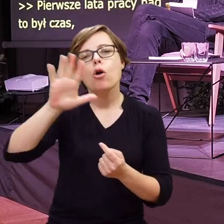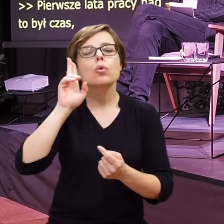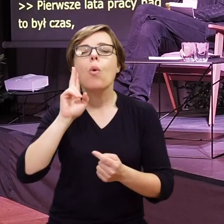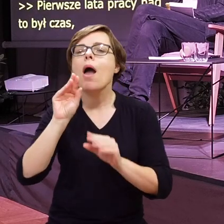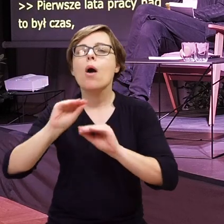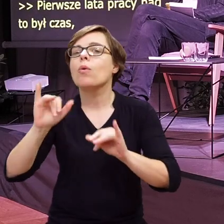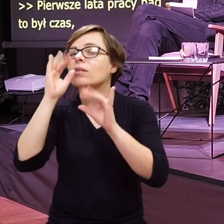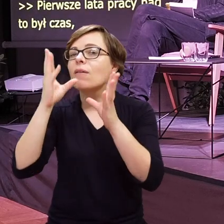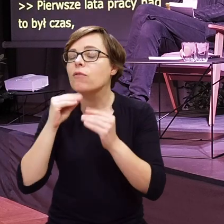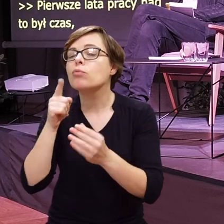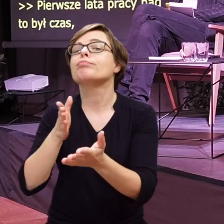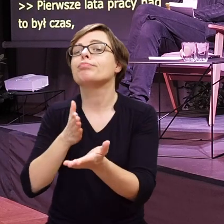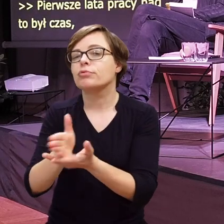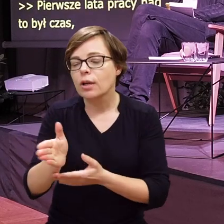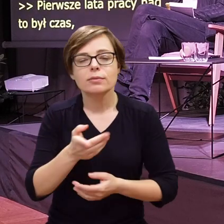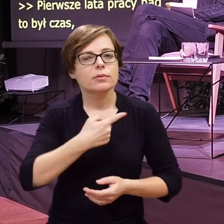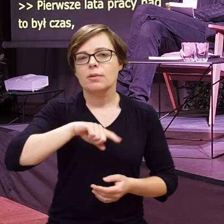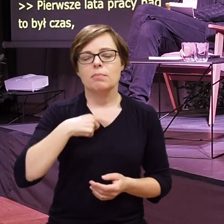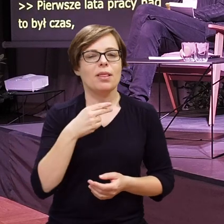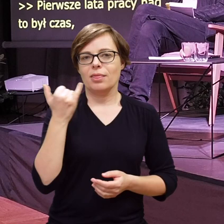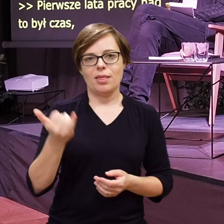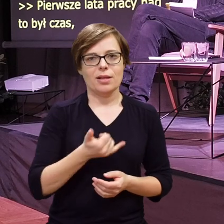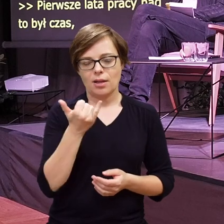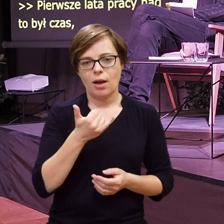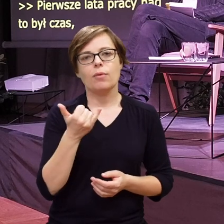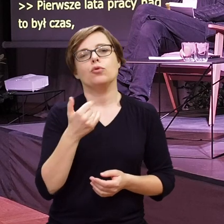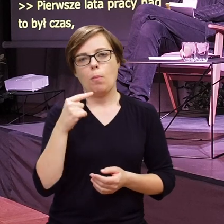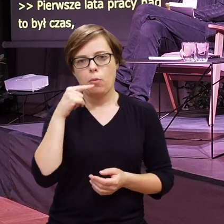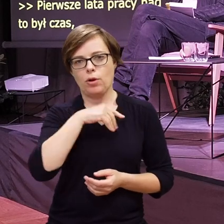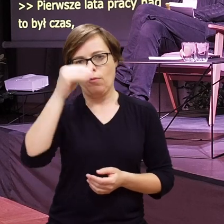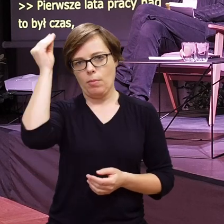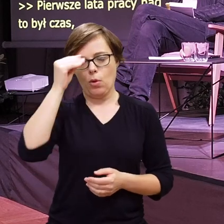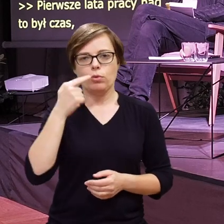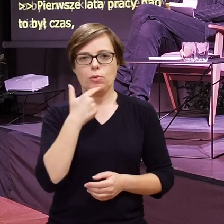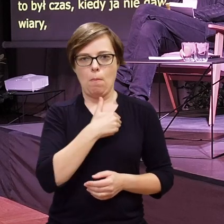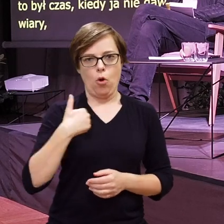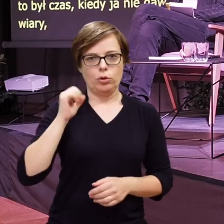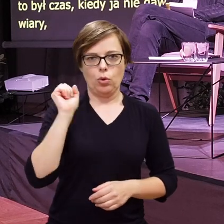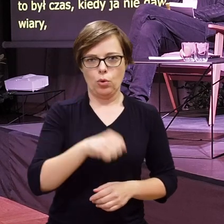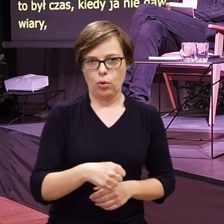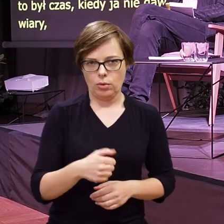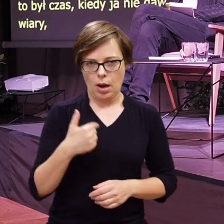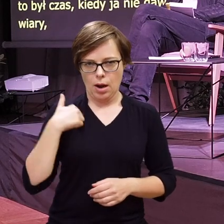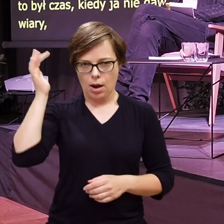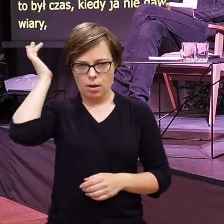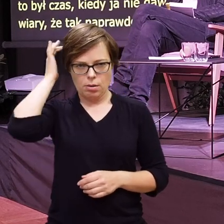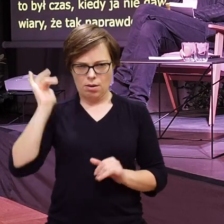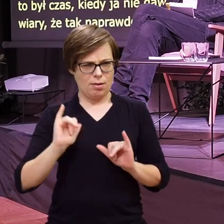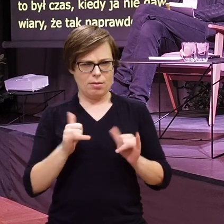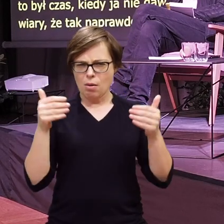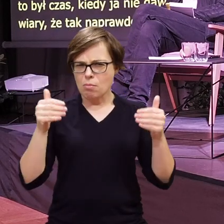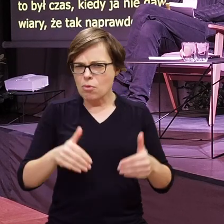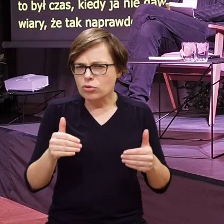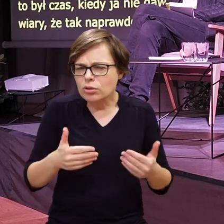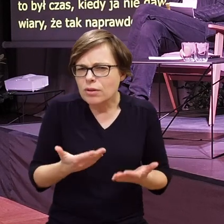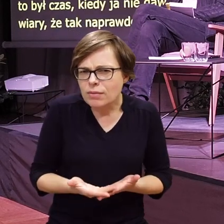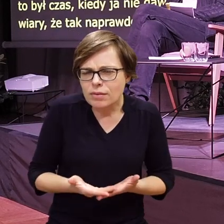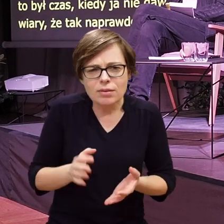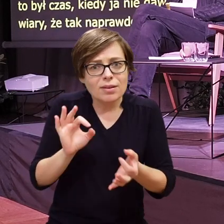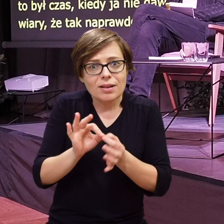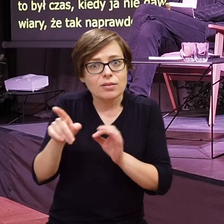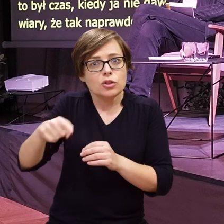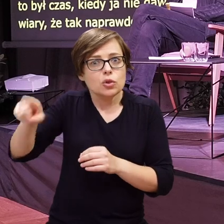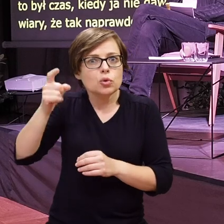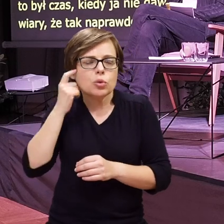głuchych w Polsce, my nie zawsze potrafimy nauczyć się języka polskiego biegle. Jak to możliwe? To znaczy,